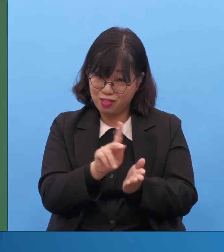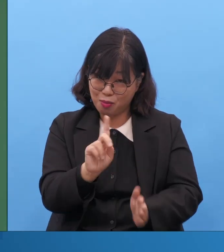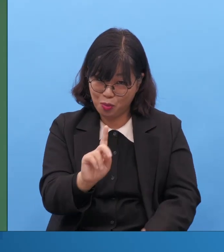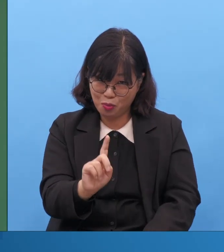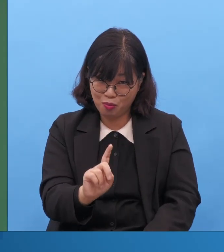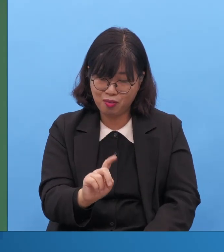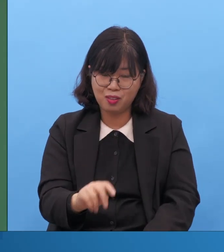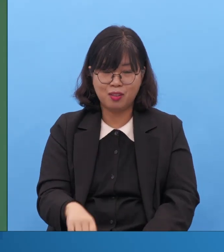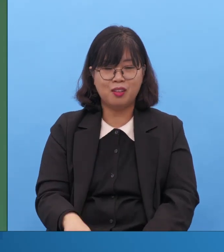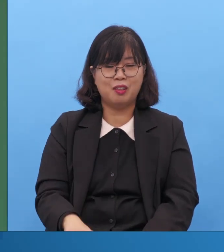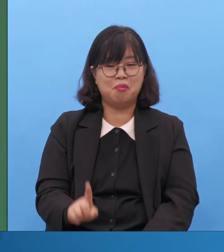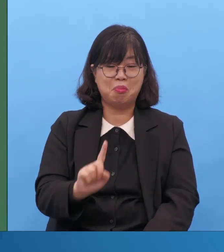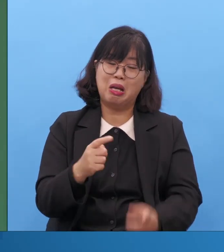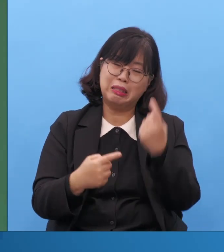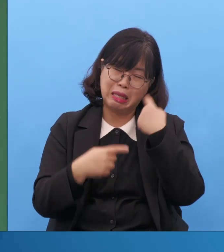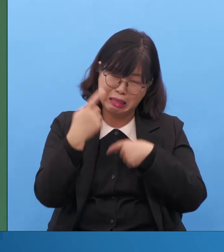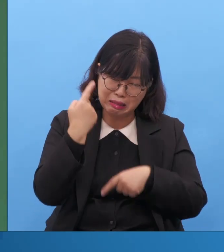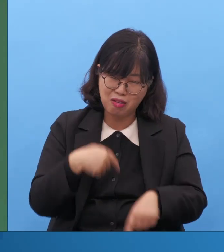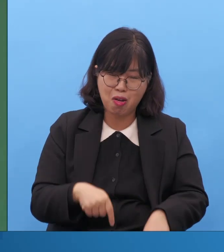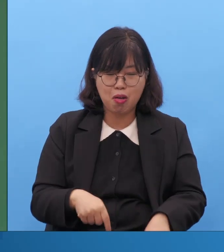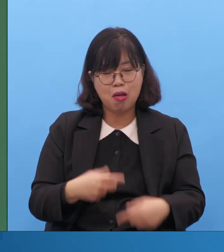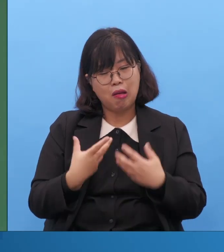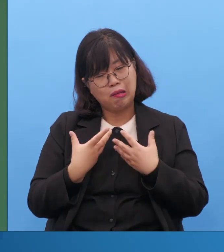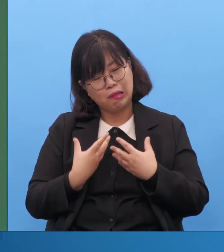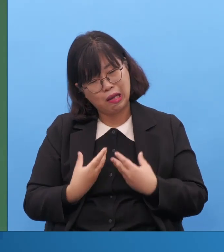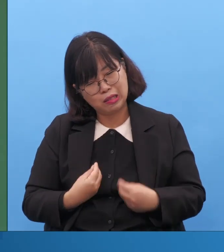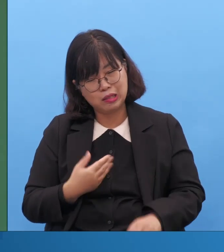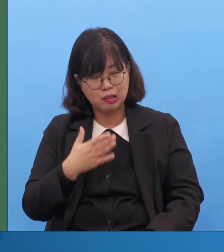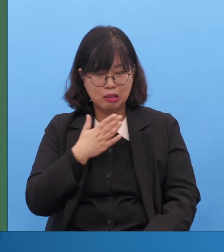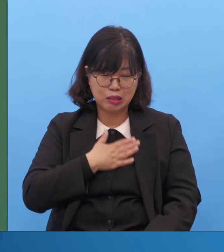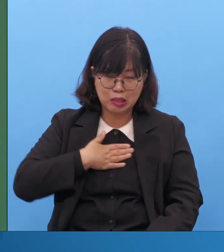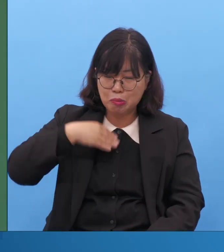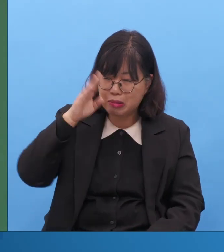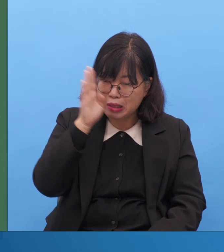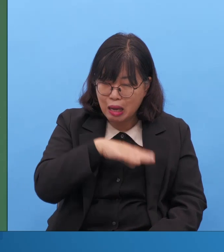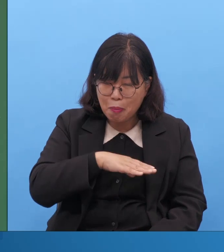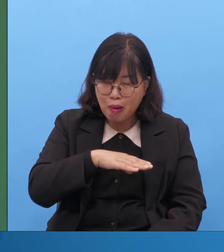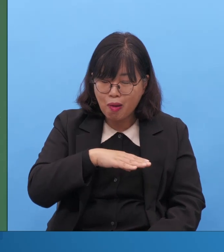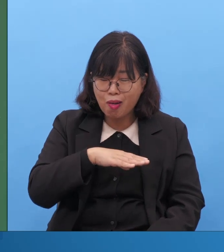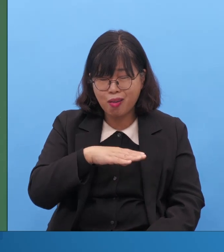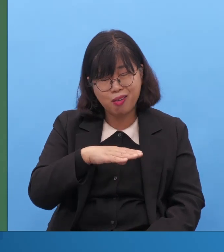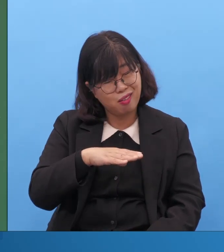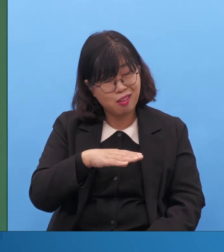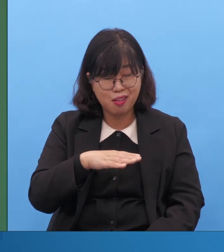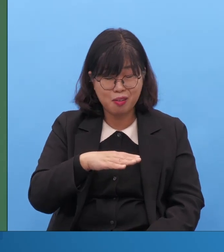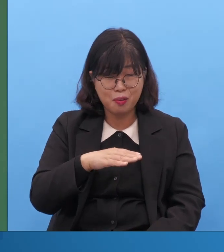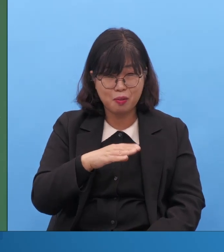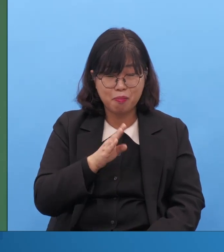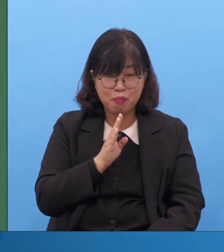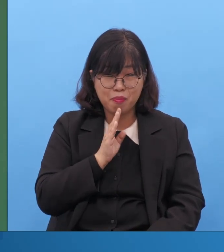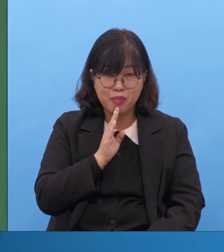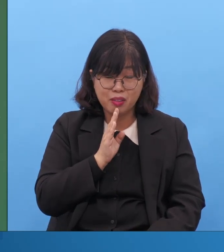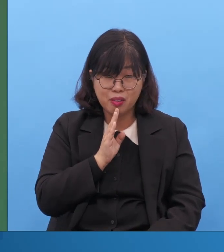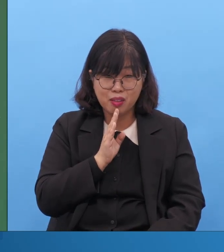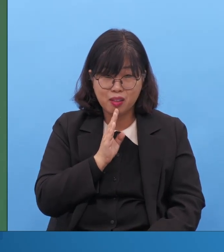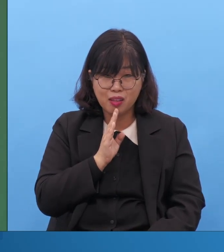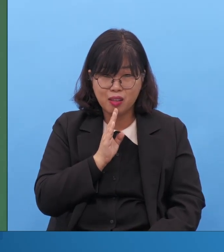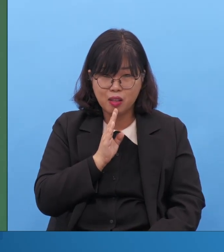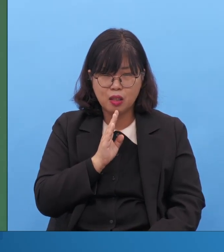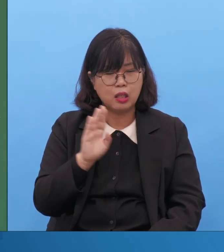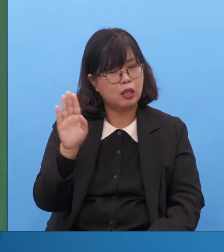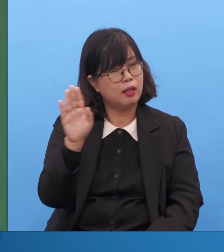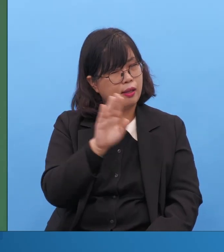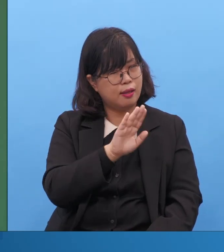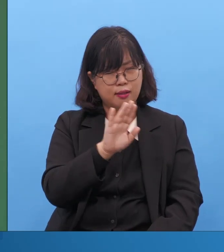그게 도움이 될 것 같아요. 내 영적인 것이 굉장히 파괴